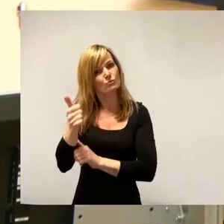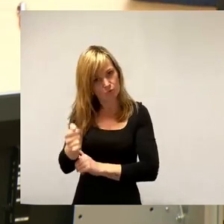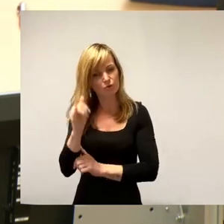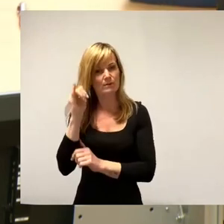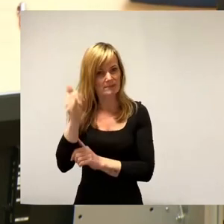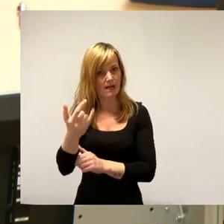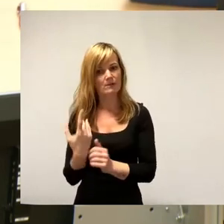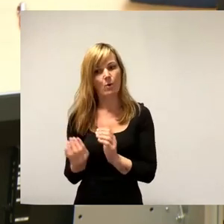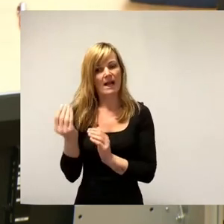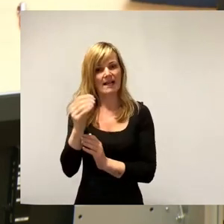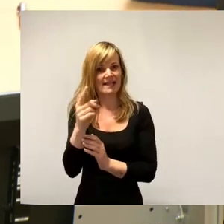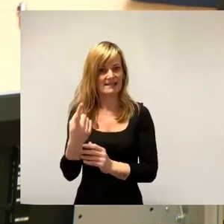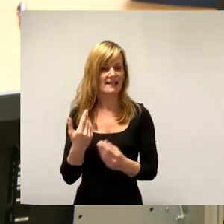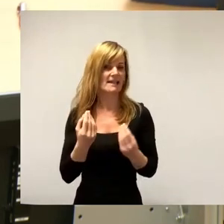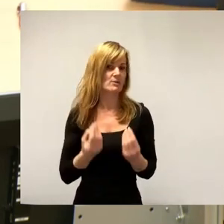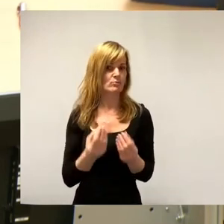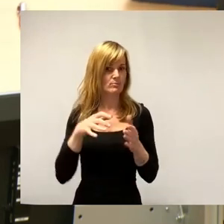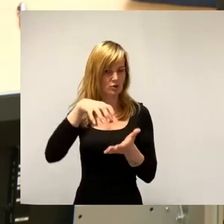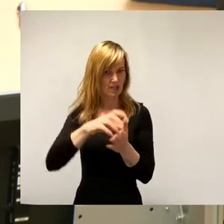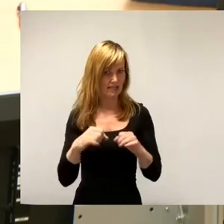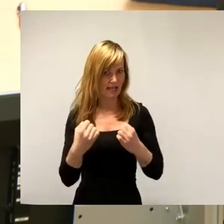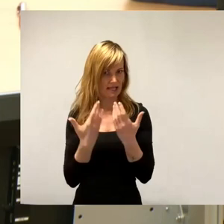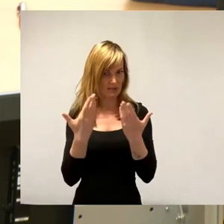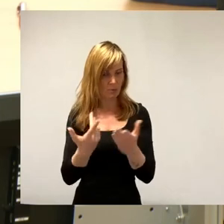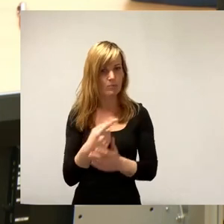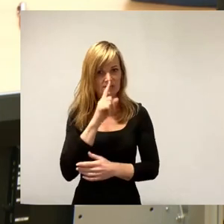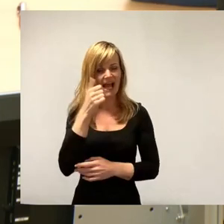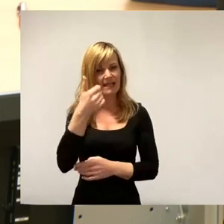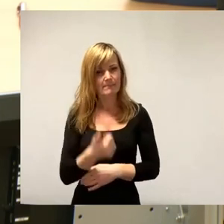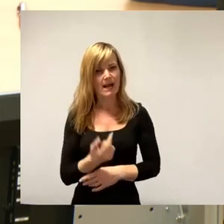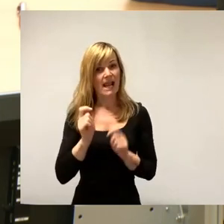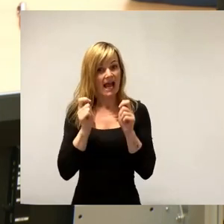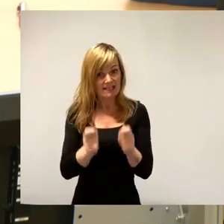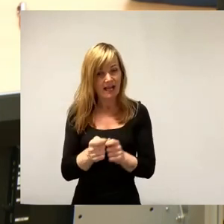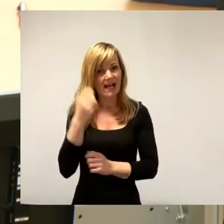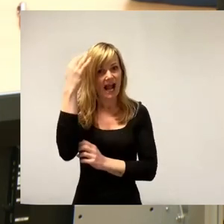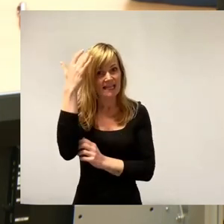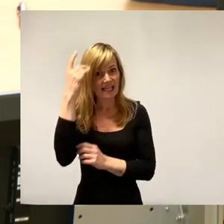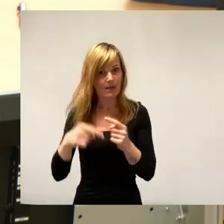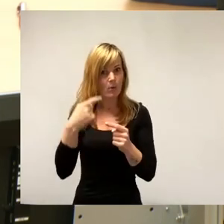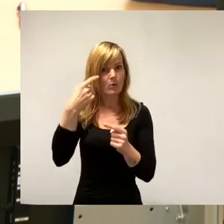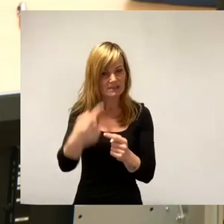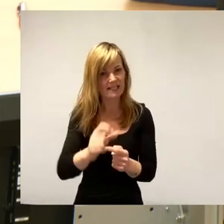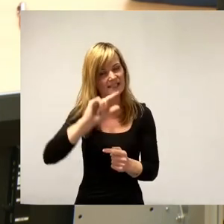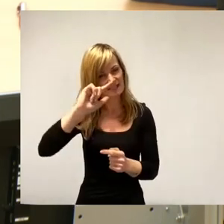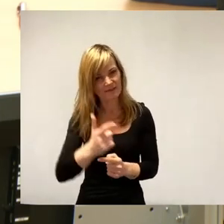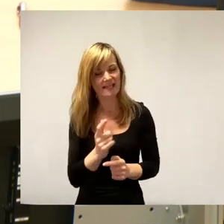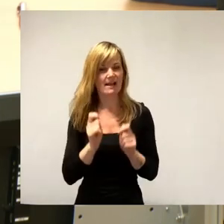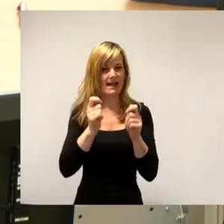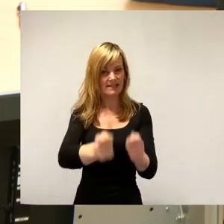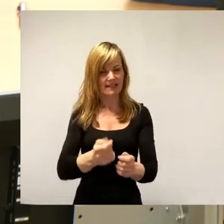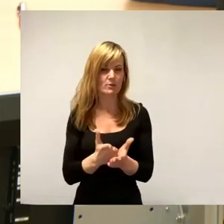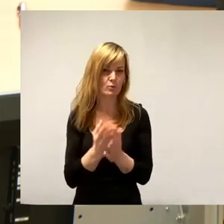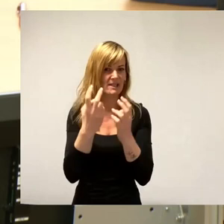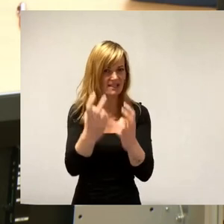Typische im Dresdner Stadtrat. Man muss es einmal beantragen, um es anzuregen, und dann nochmal beantragen, um es durchzusetzen, dass es gemacht wird. Auch das ist durchaus richtig.